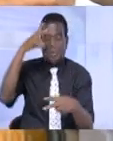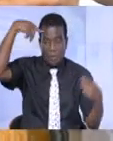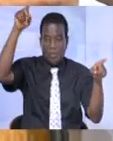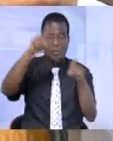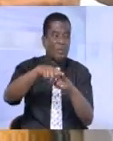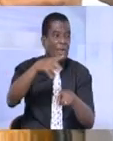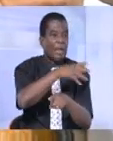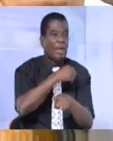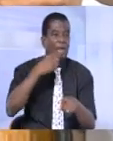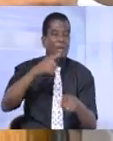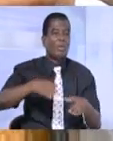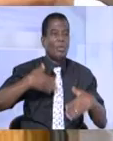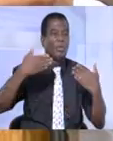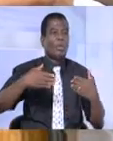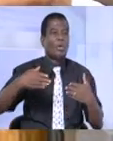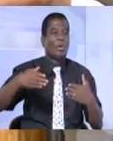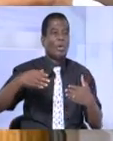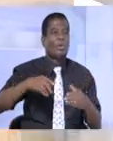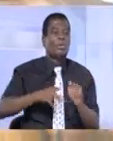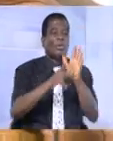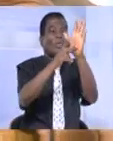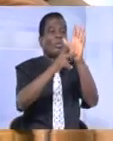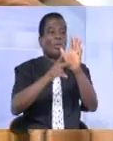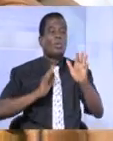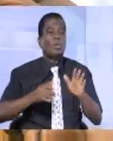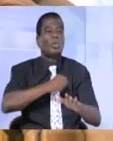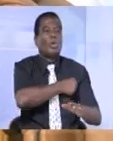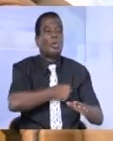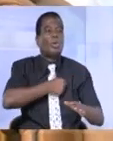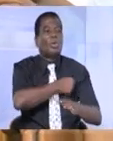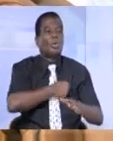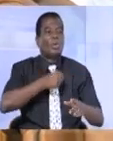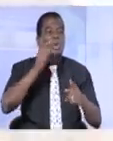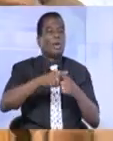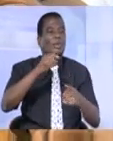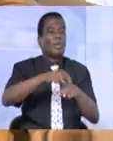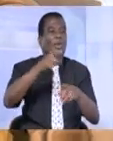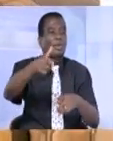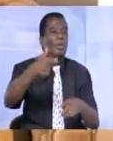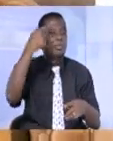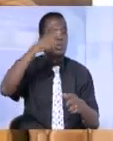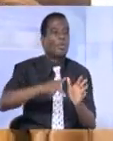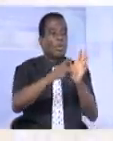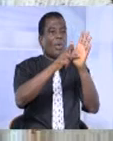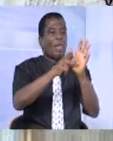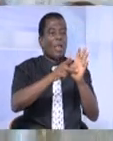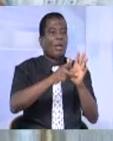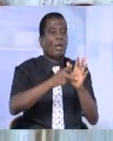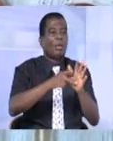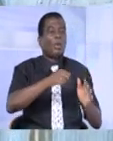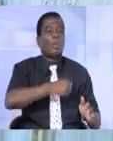et qui ont eu des blessures. Nous sommes venus présenter notre compassion à ces malades pour aussi présenter nos condoléances.